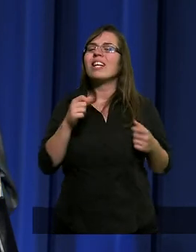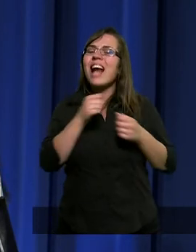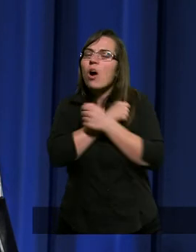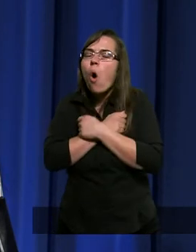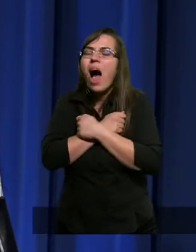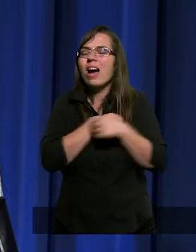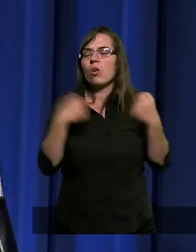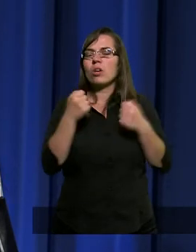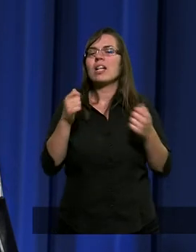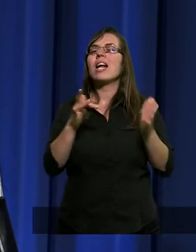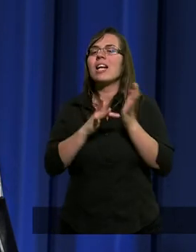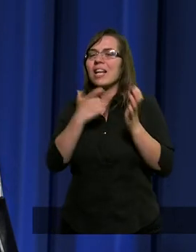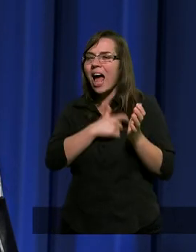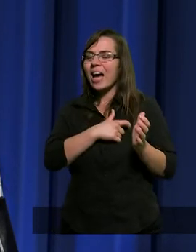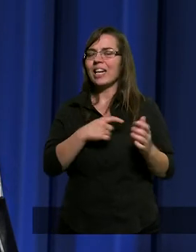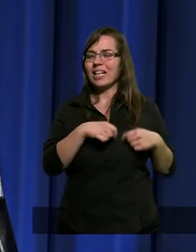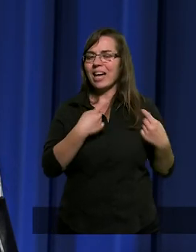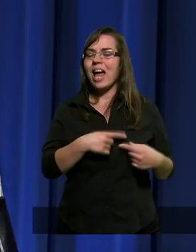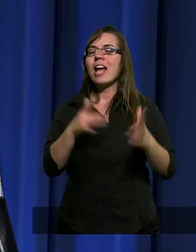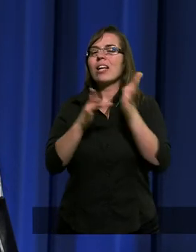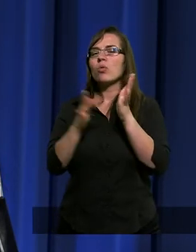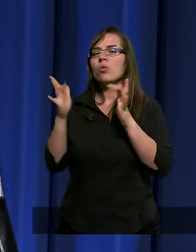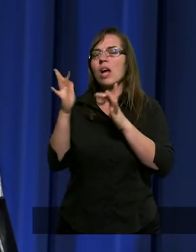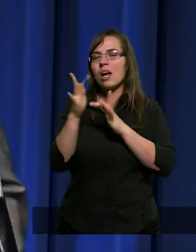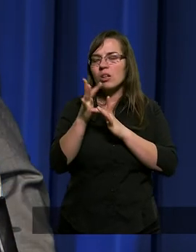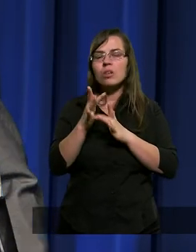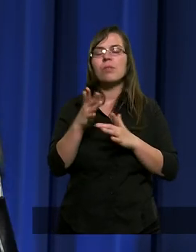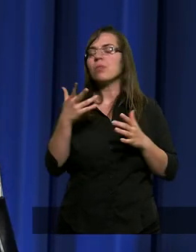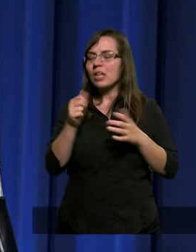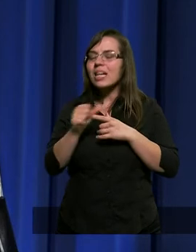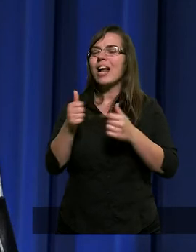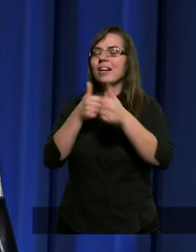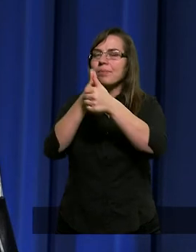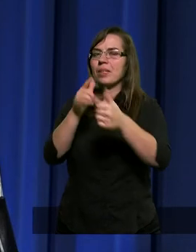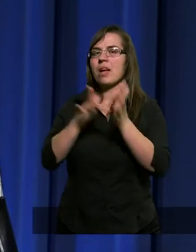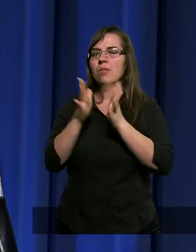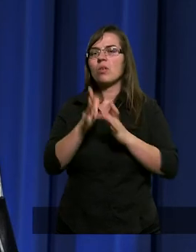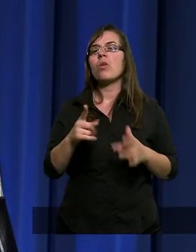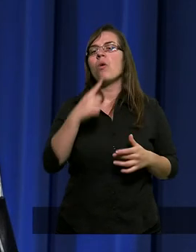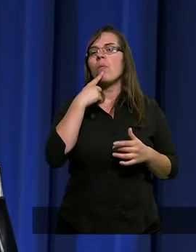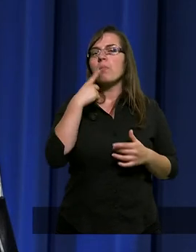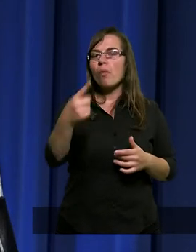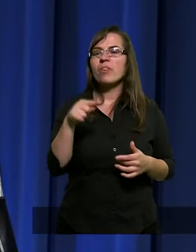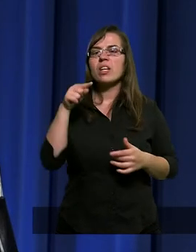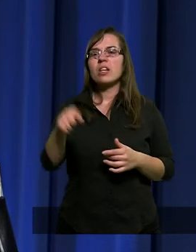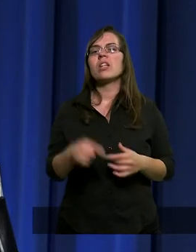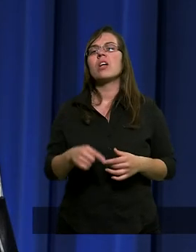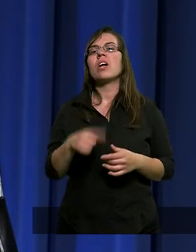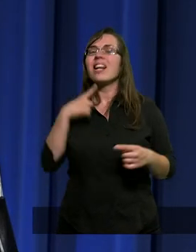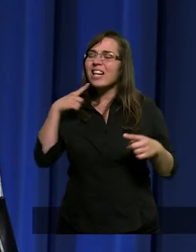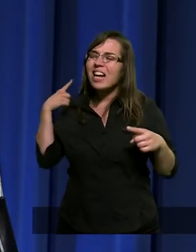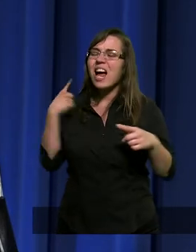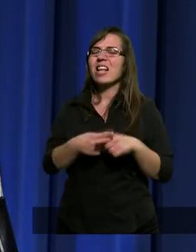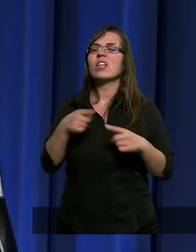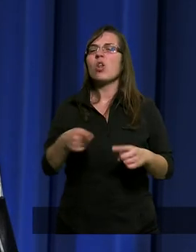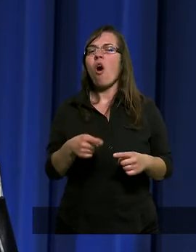serce Jezusa Chrystusa nie wytrzymało. I powiedziało co? I